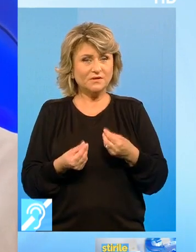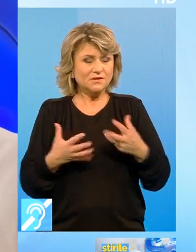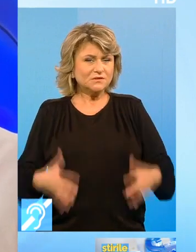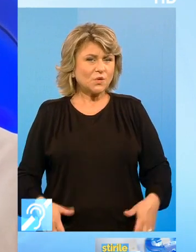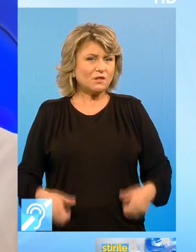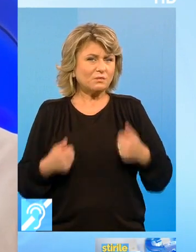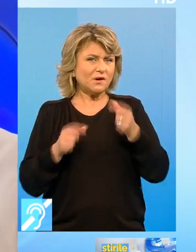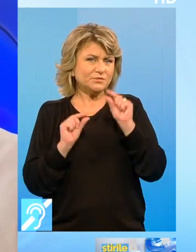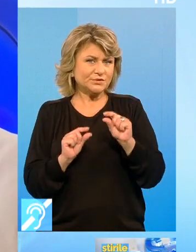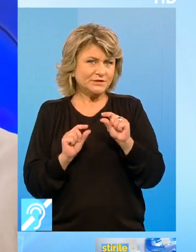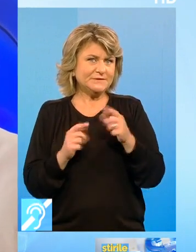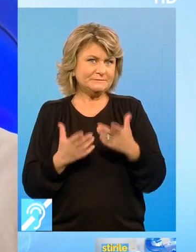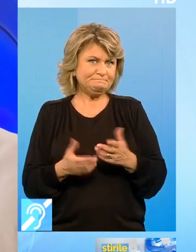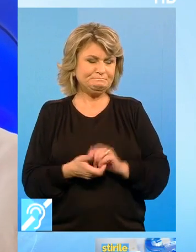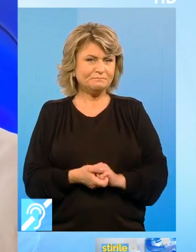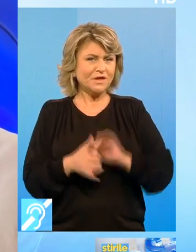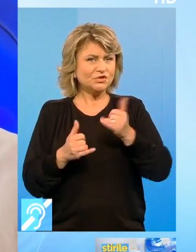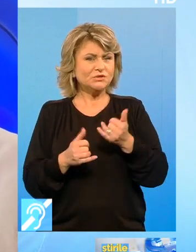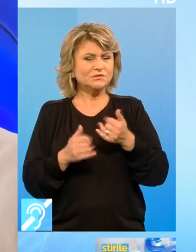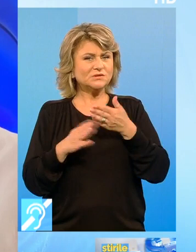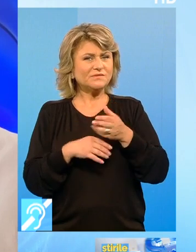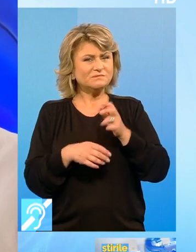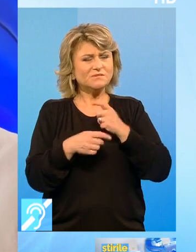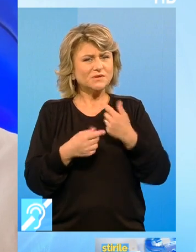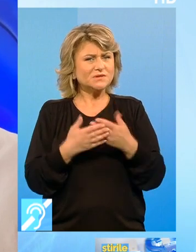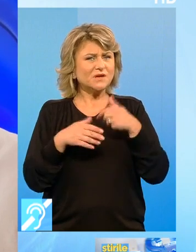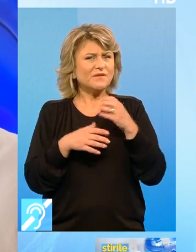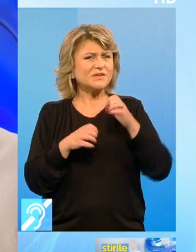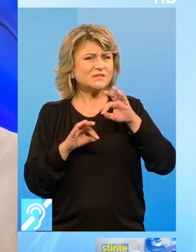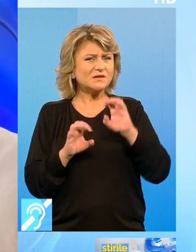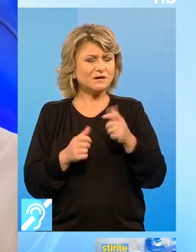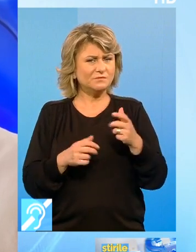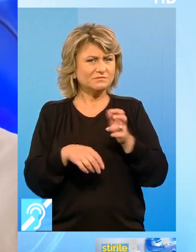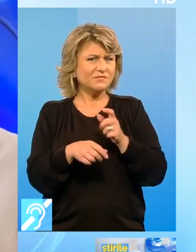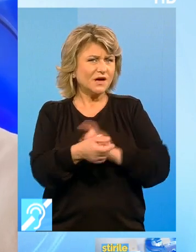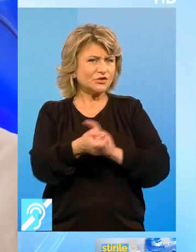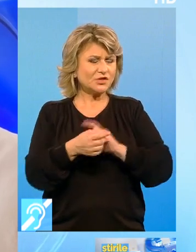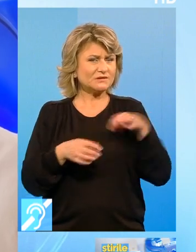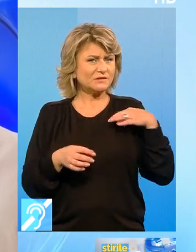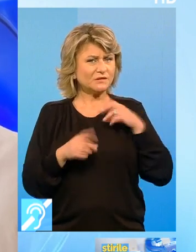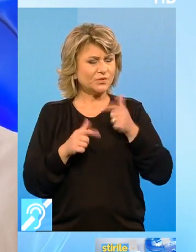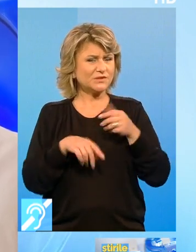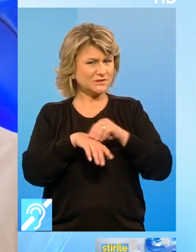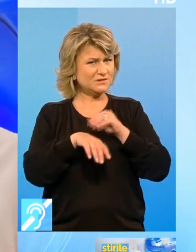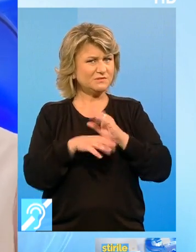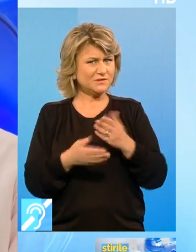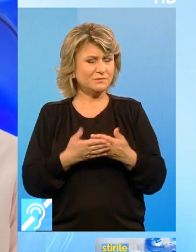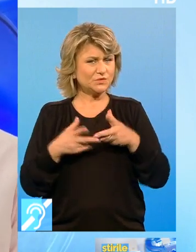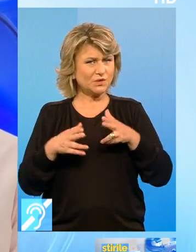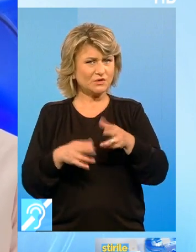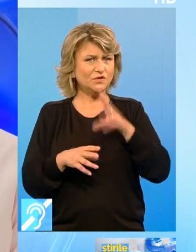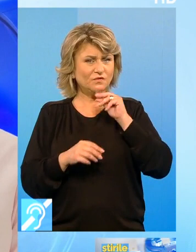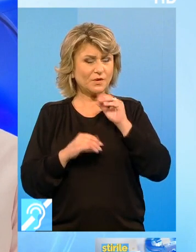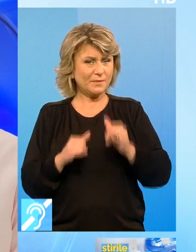puțin bani din buzunare astăzi Dar și să investească energia în lucruri folositoare Pentru sănătatea se poate resimți Pentru raci